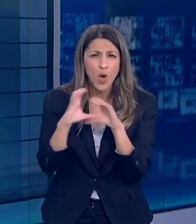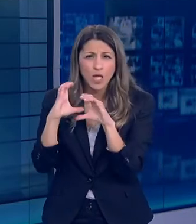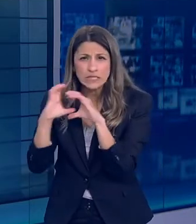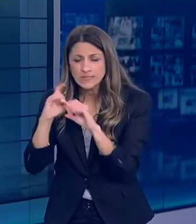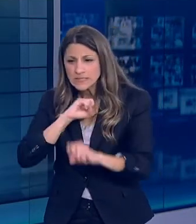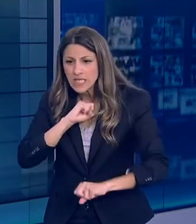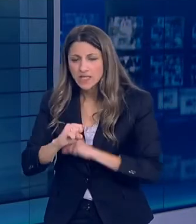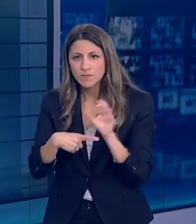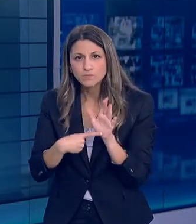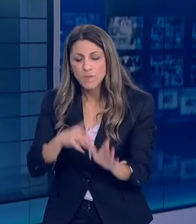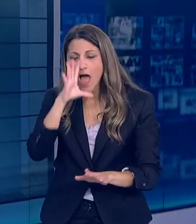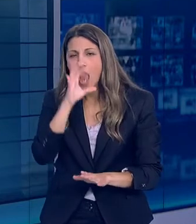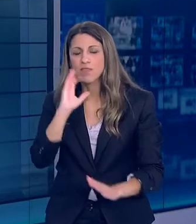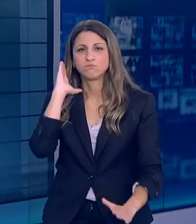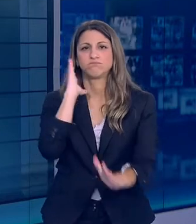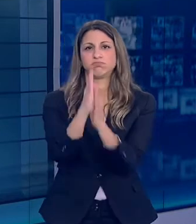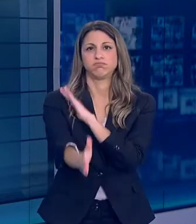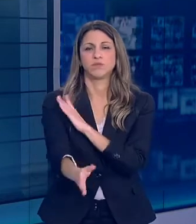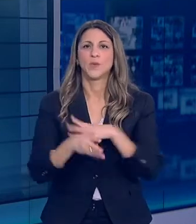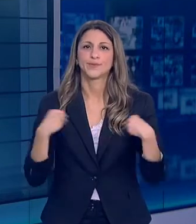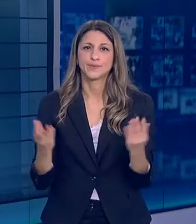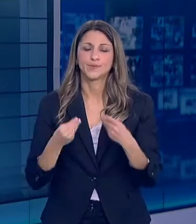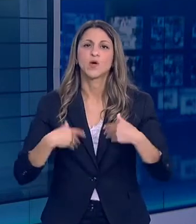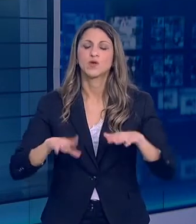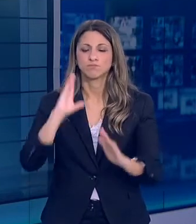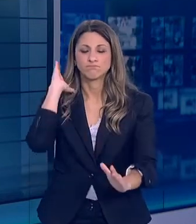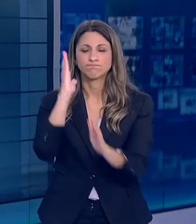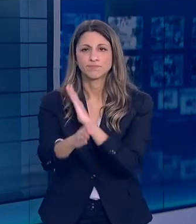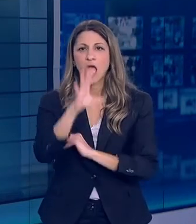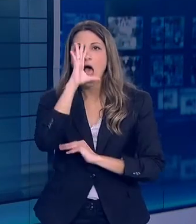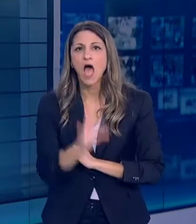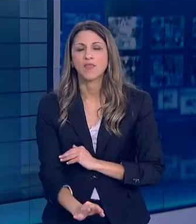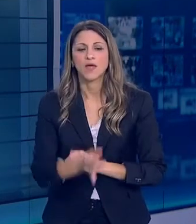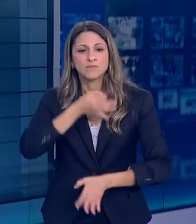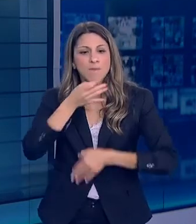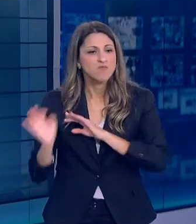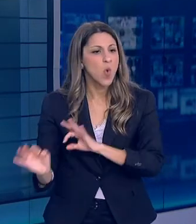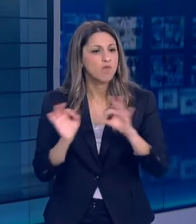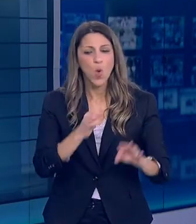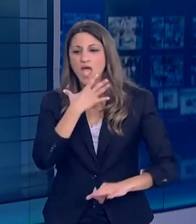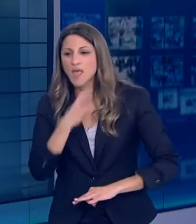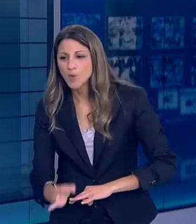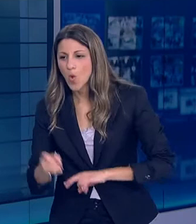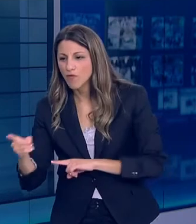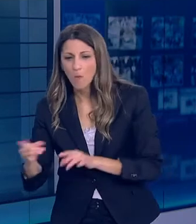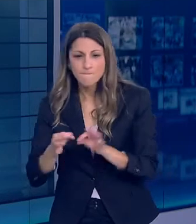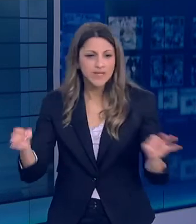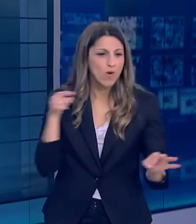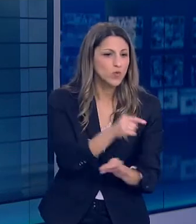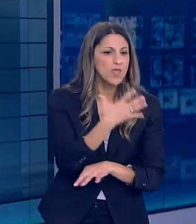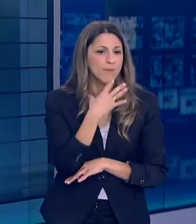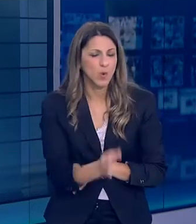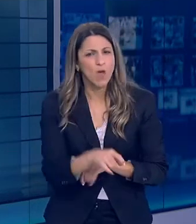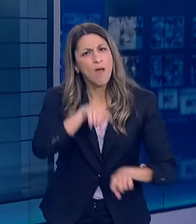δίχως ωρεοποιήσεις Να δίνουμε με ειλικρίνεια τα πραγματικά στοιχεία Και να εξηγούμε τι κάνουμε Μπορεί κάποιος να συμφωνεί Ή να